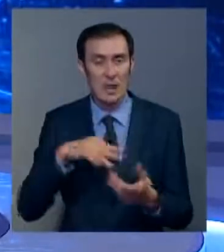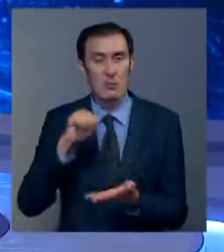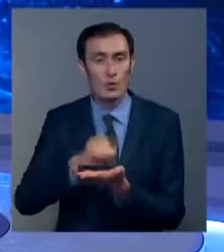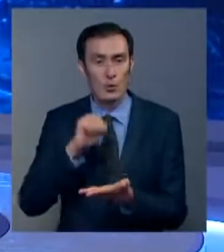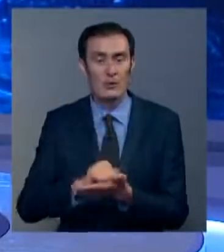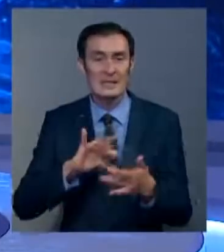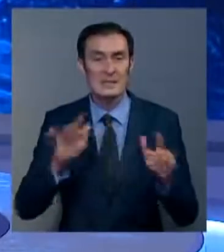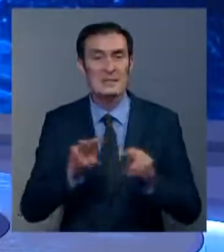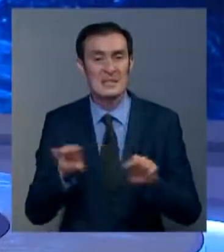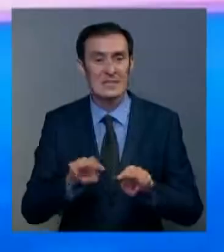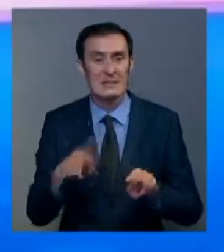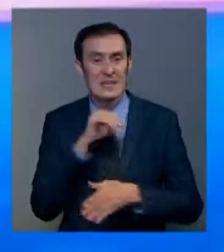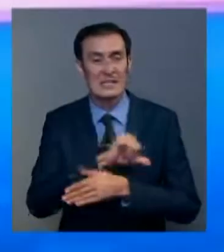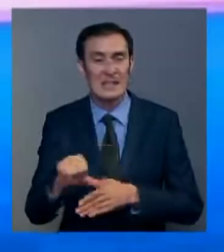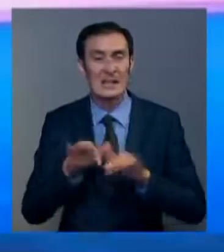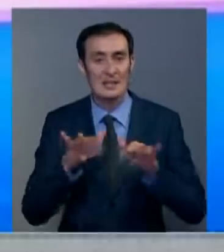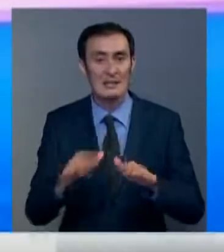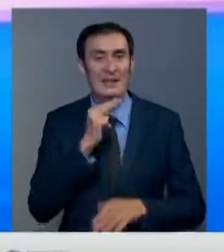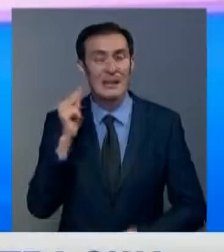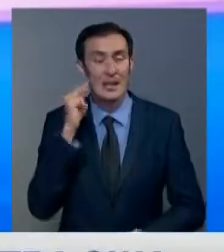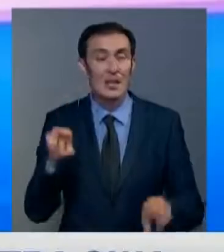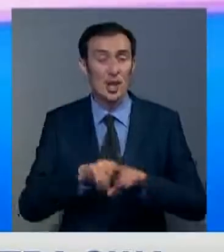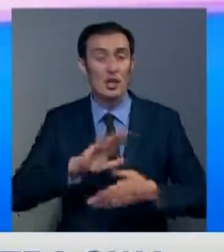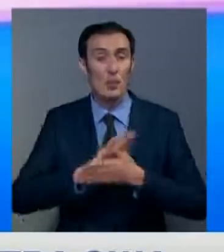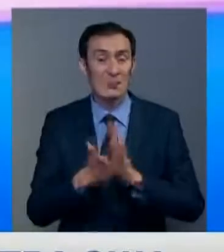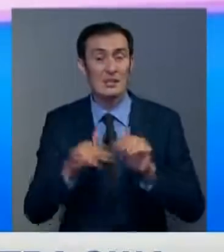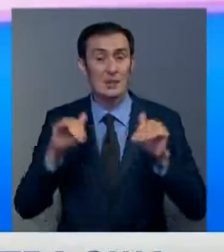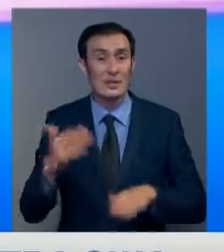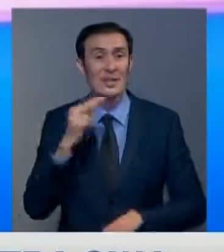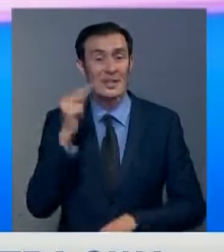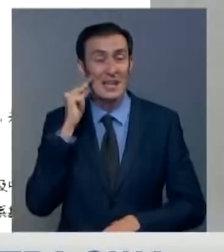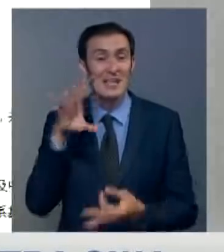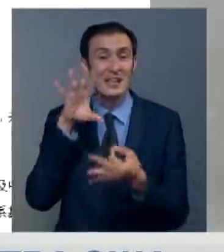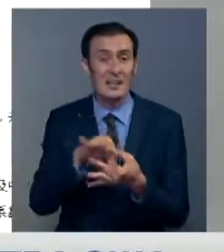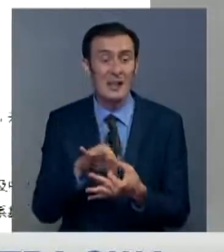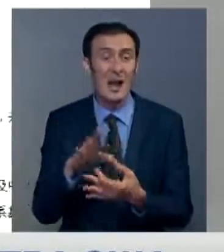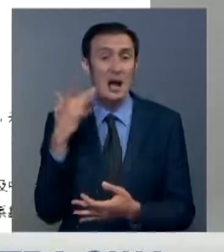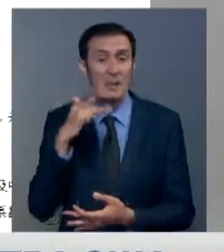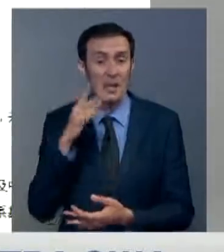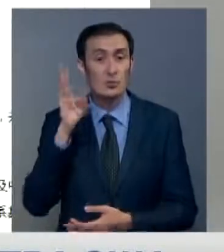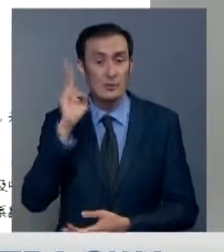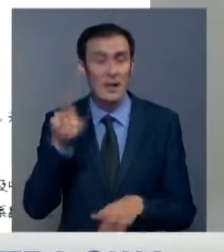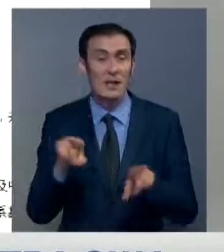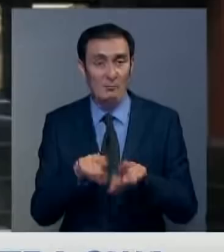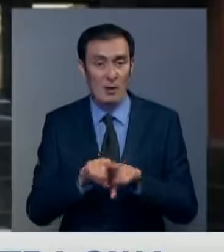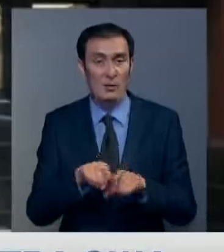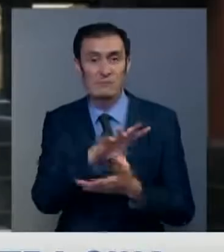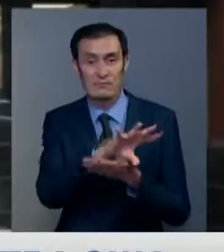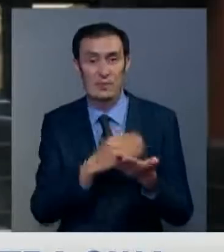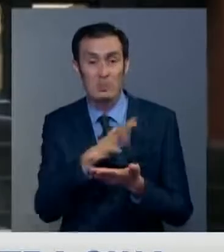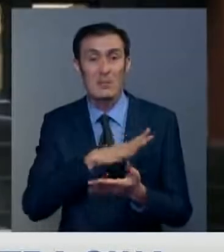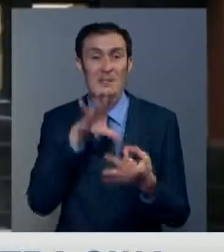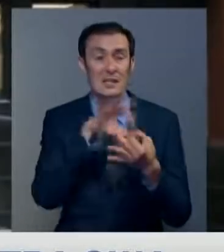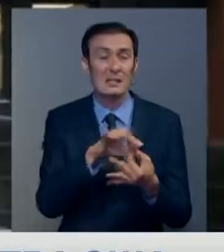опубликовано на сайте Министерства иностранных дел КНР. Таким образом, решение Пекина закрыть американскую депмиссию является зеркальной реакцией на